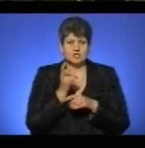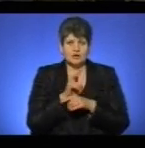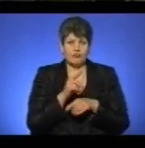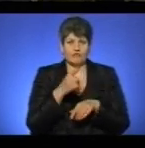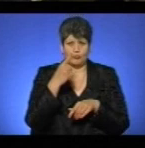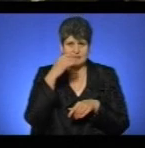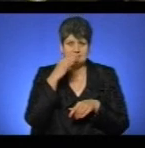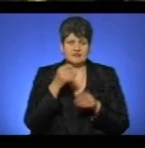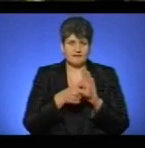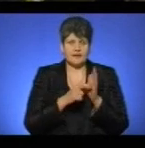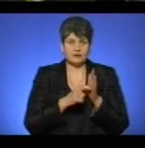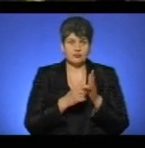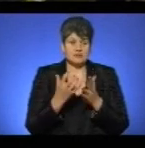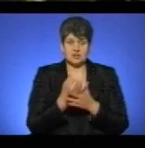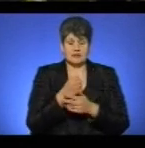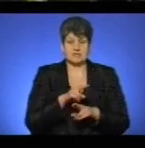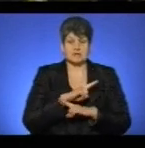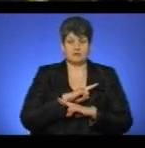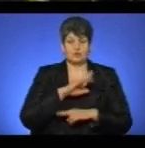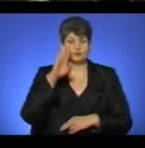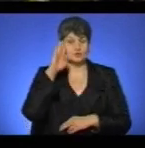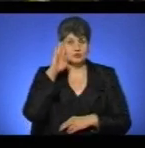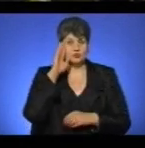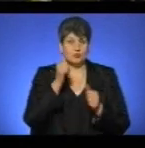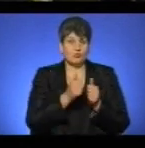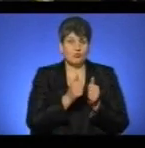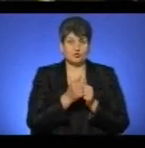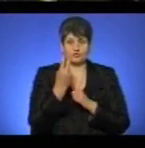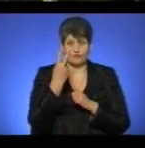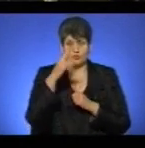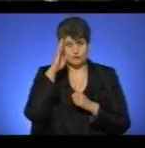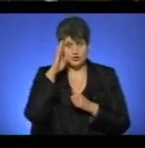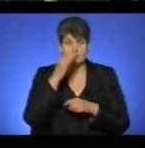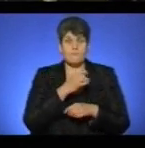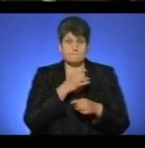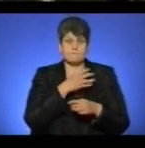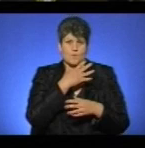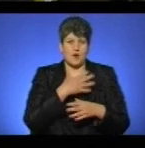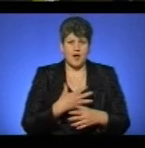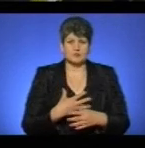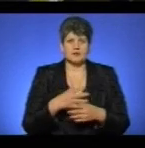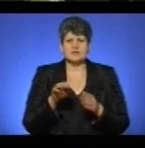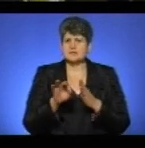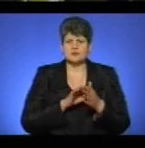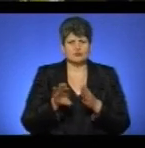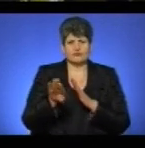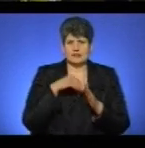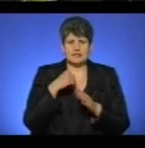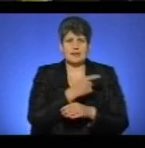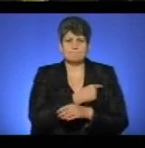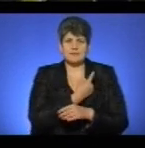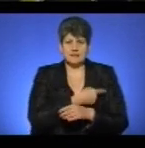виявили загиблого чоловіка. Поруч з двоє чоловік поранених. Одразу були викликані медики, які